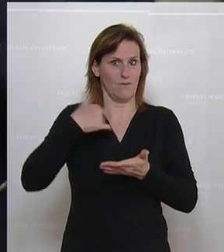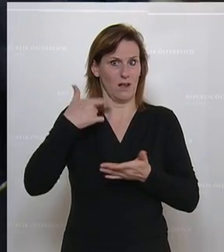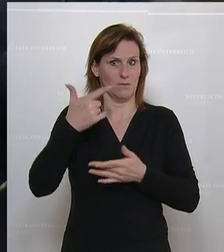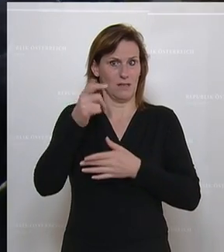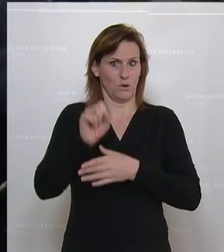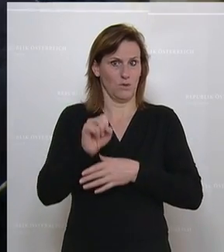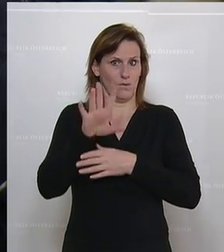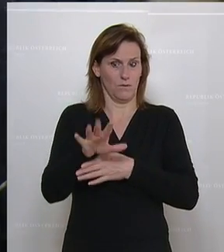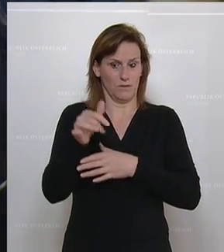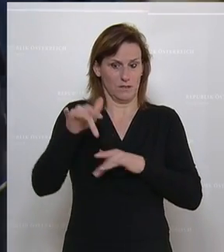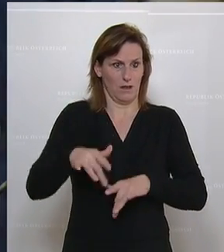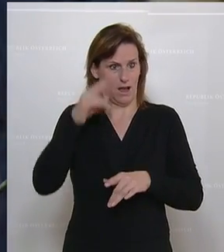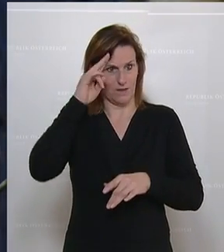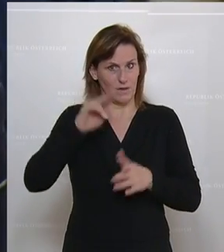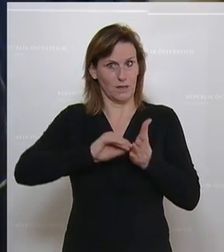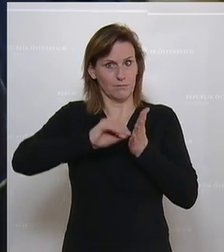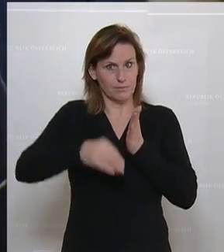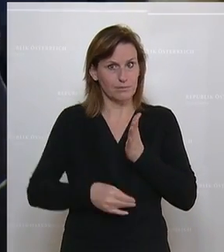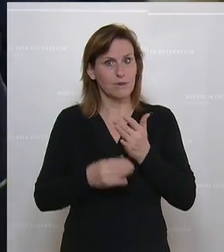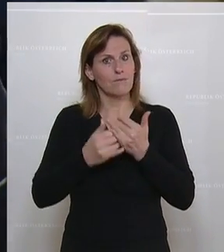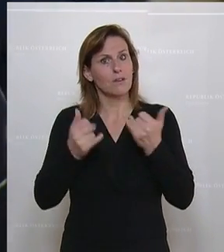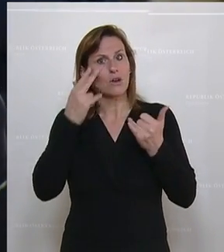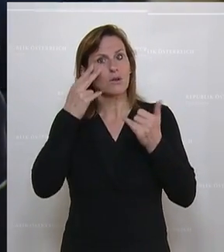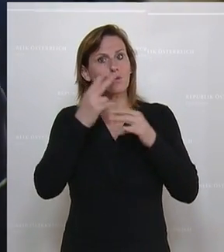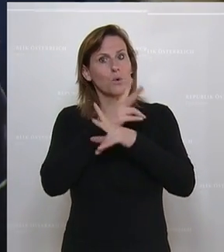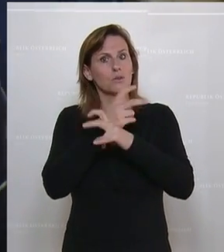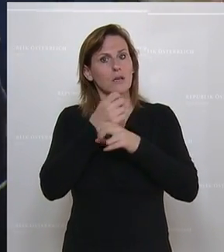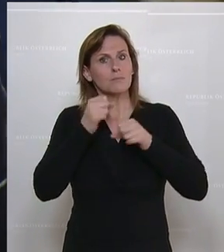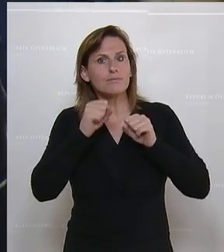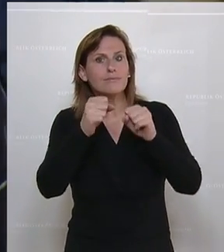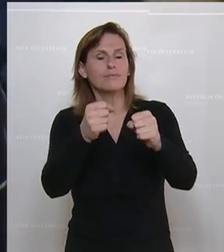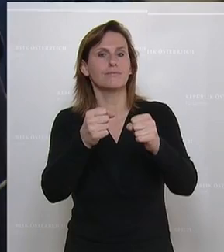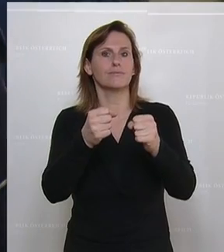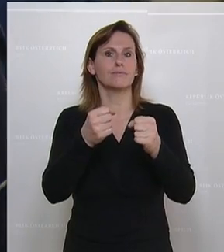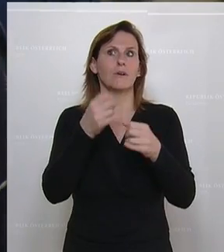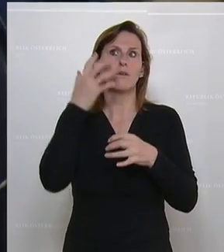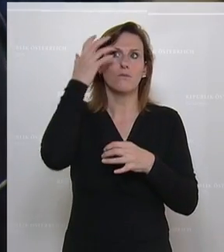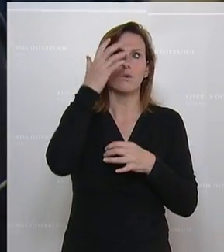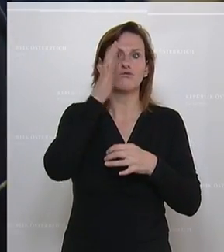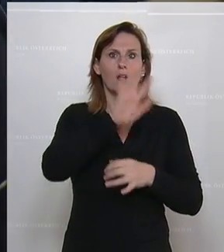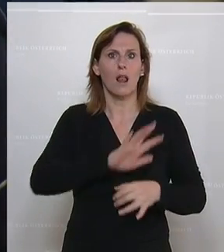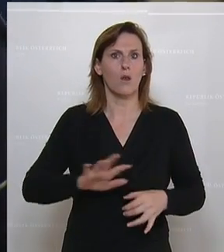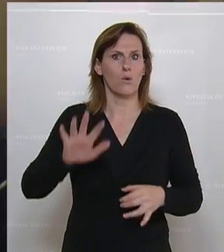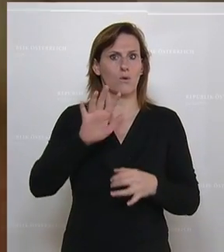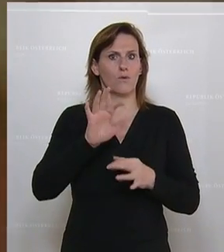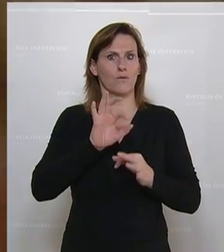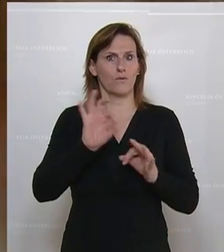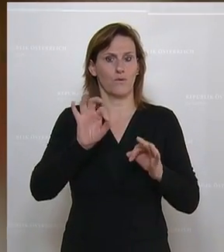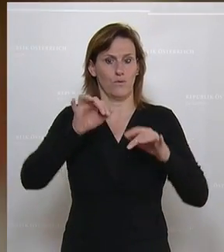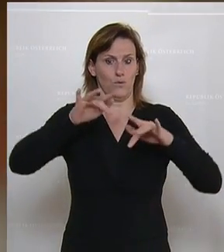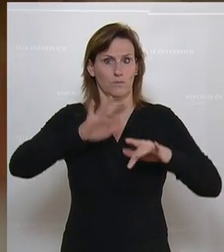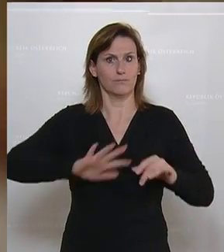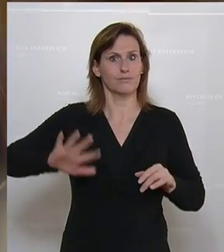Initiativen setzt Österreich? Können Sie sich vorstellen, dass man dieses für die Region bedeutende, aber auch für Wien